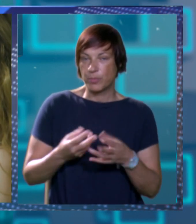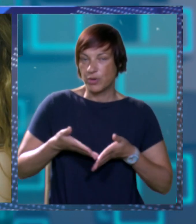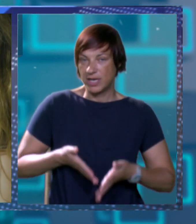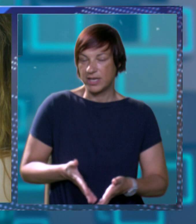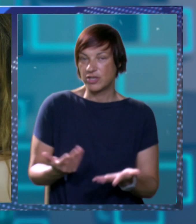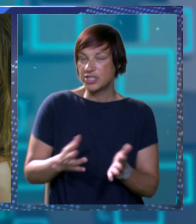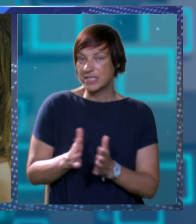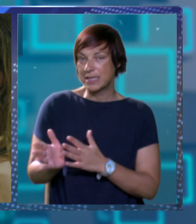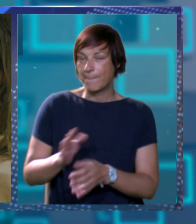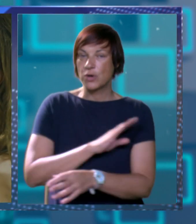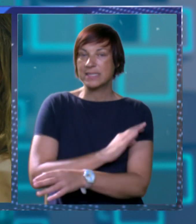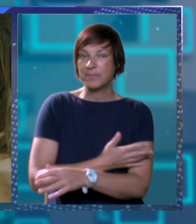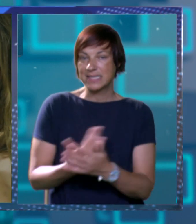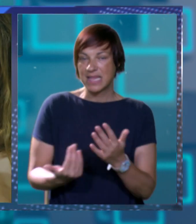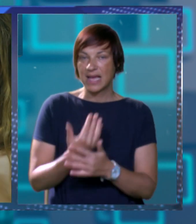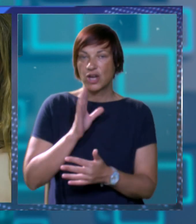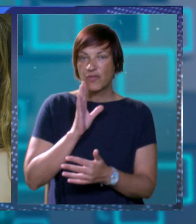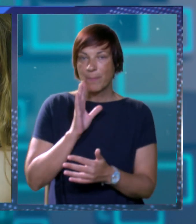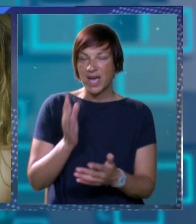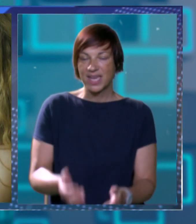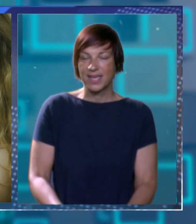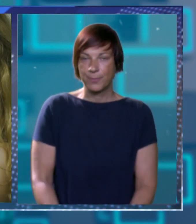rodit će se posebna snaga nove majke